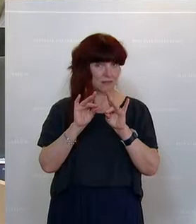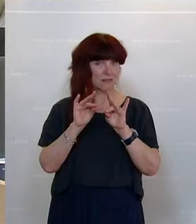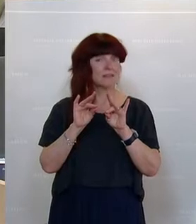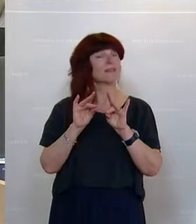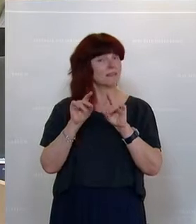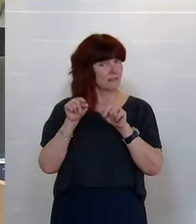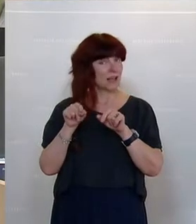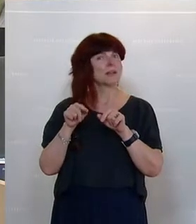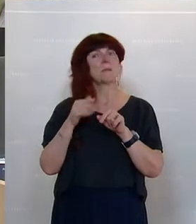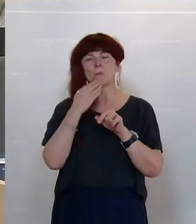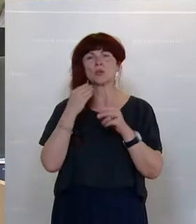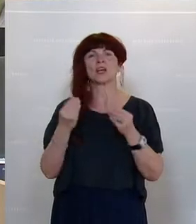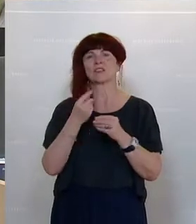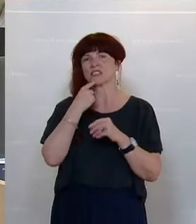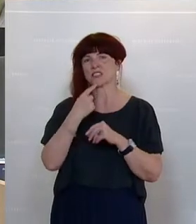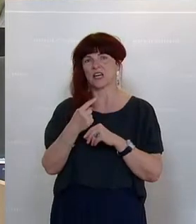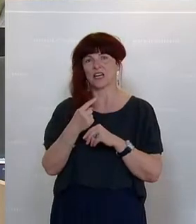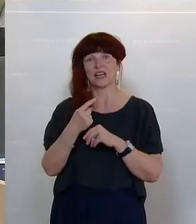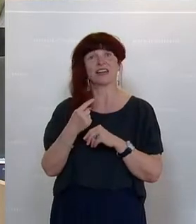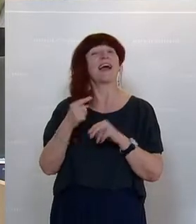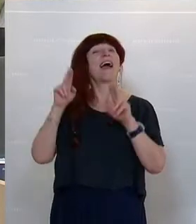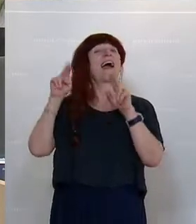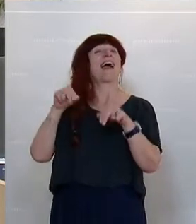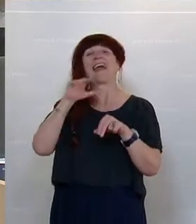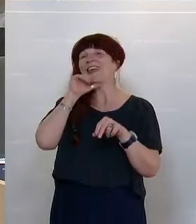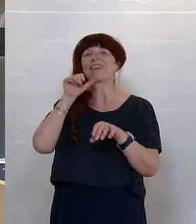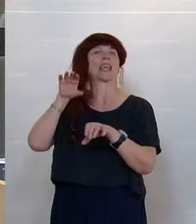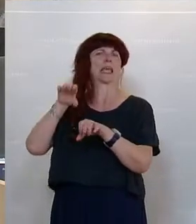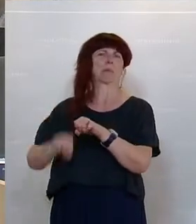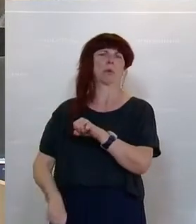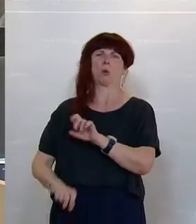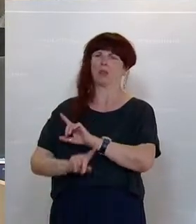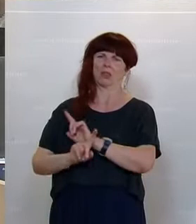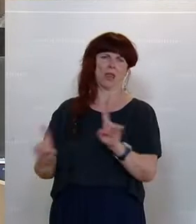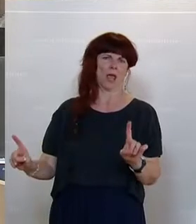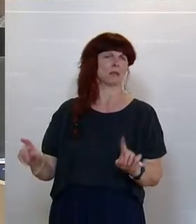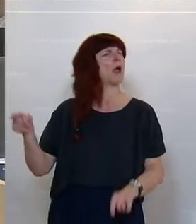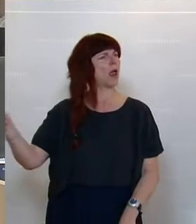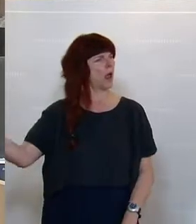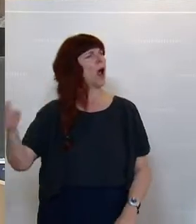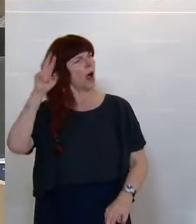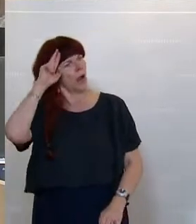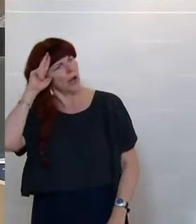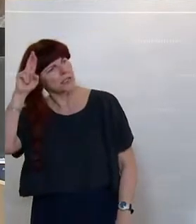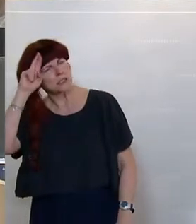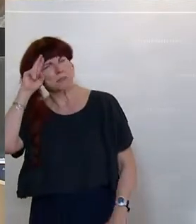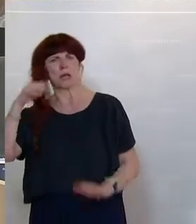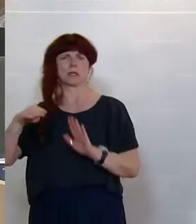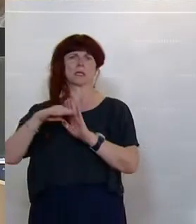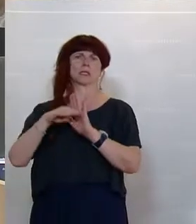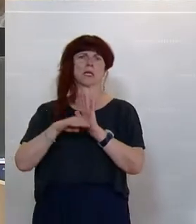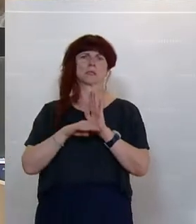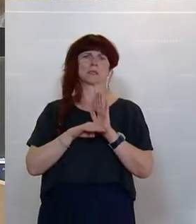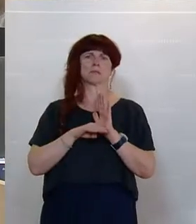Erstens, Recht wird von ihm nicht gebrochen, sondern respektiert. Ja, wird respektiert.